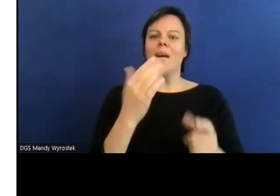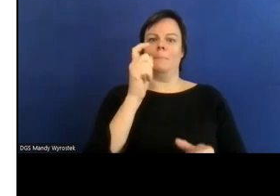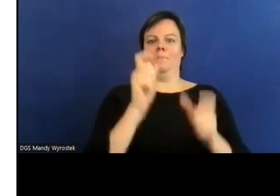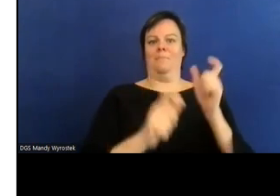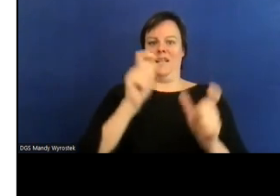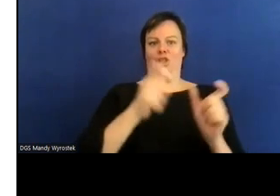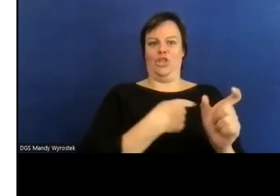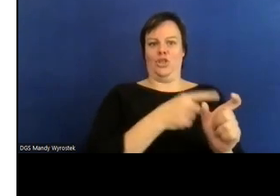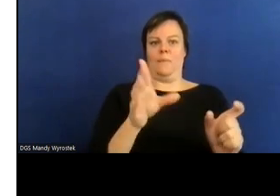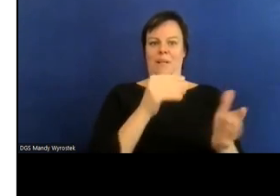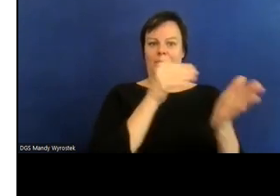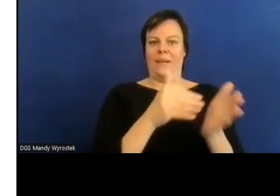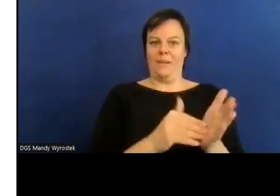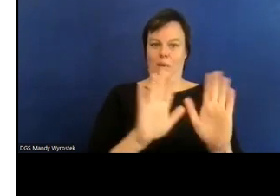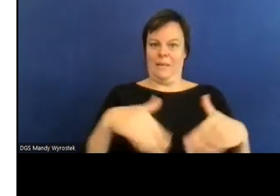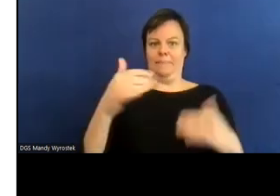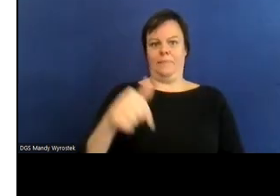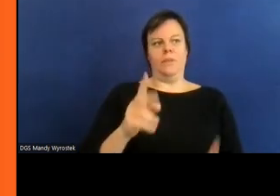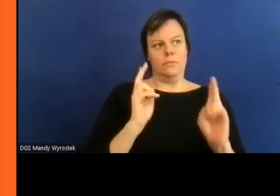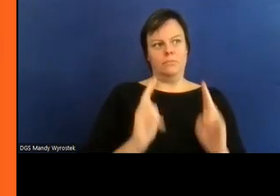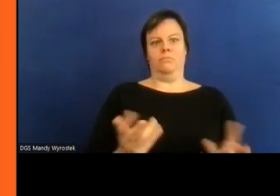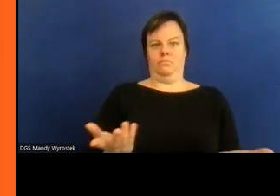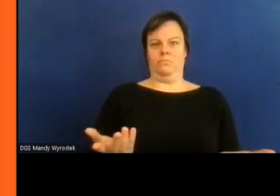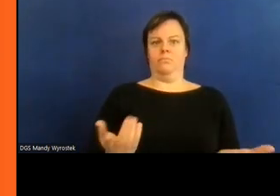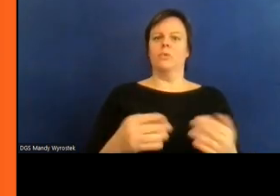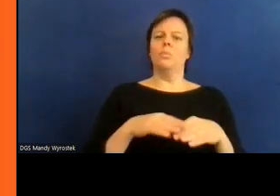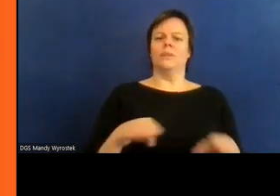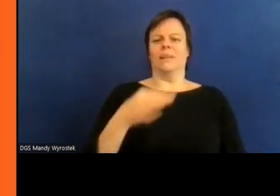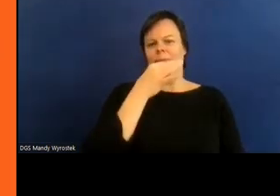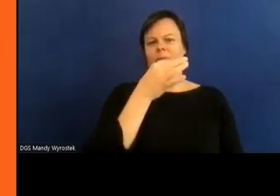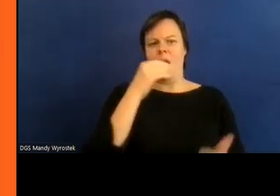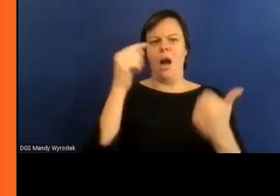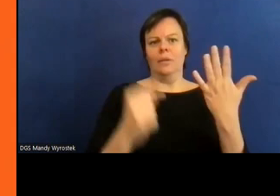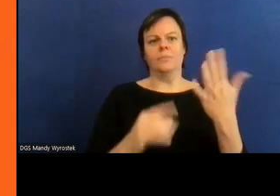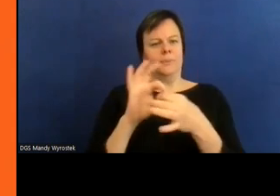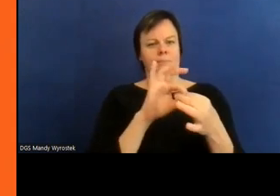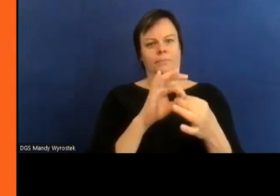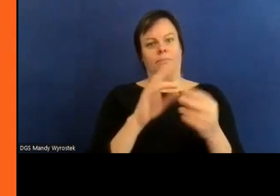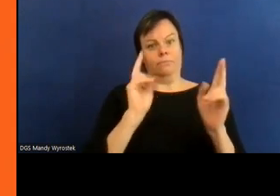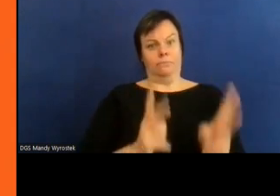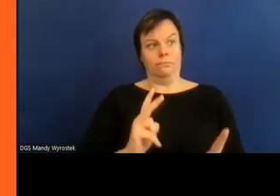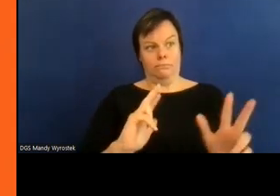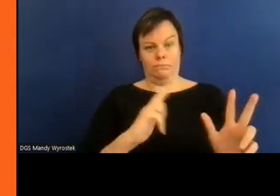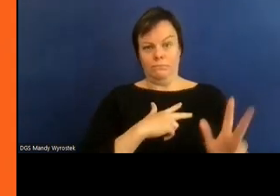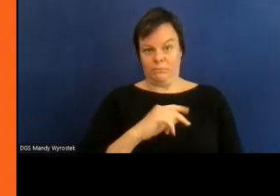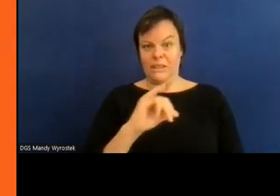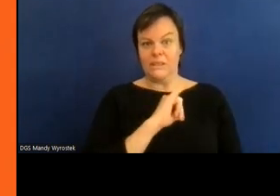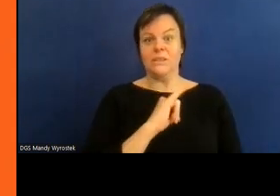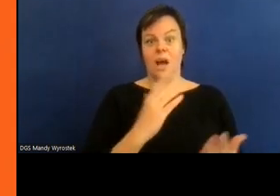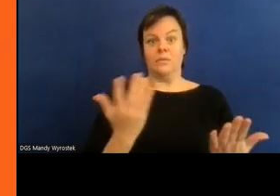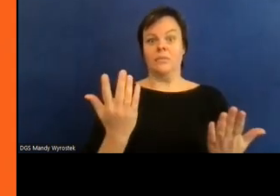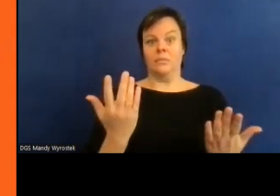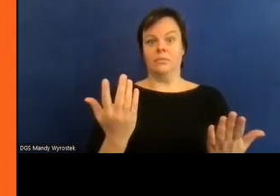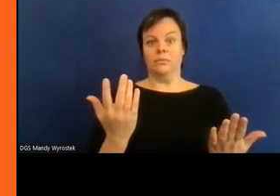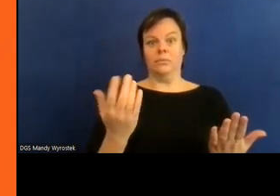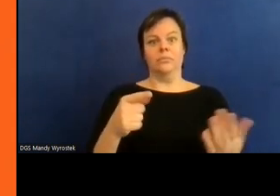und in dem zusammenhang tatsächlich ganz interessant dass also klassischerweise ein mythos besteht der also sagt